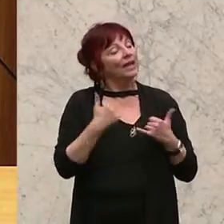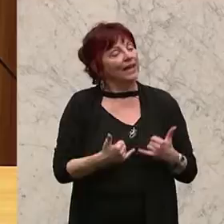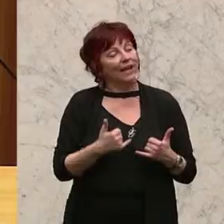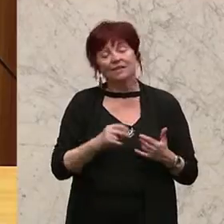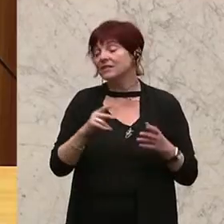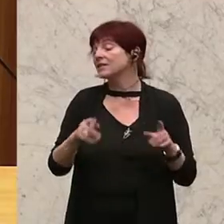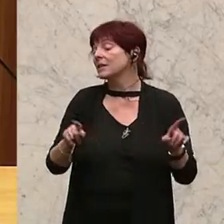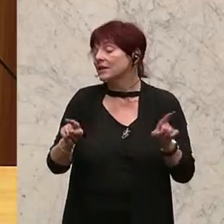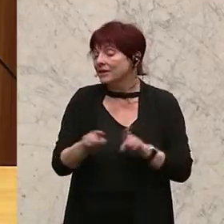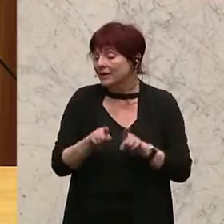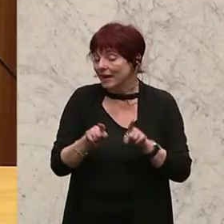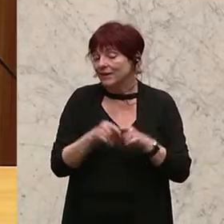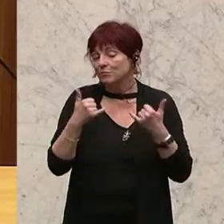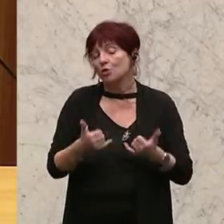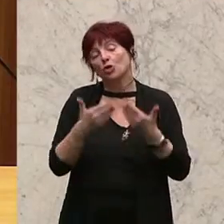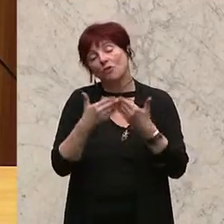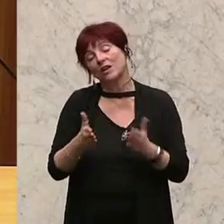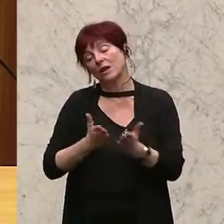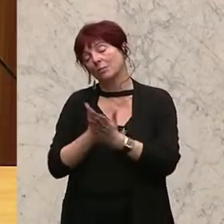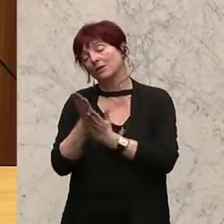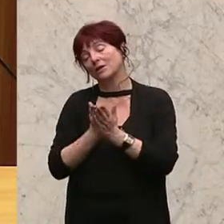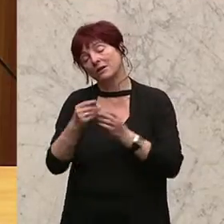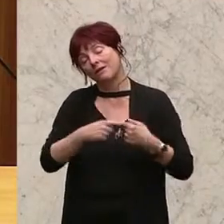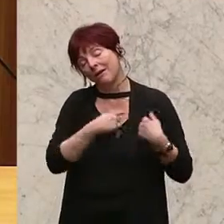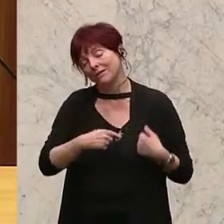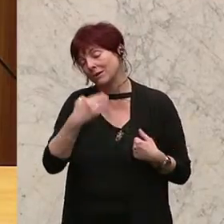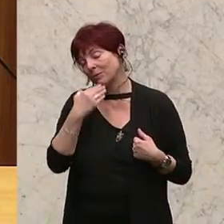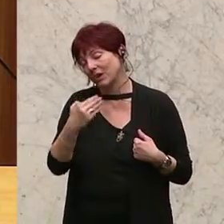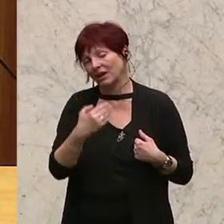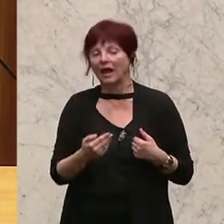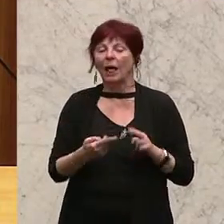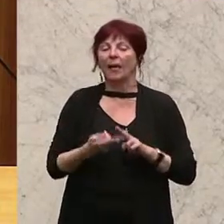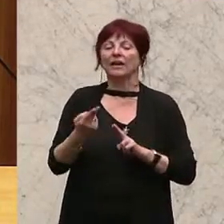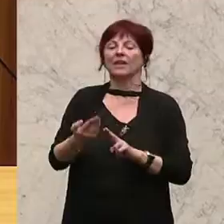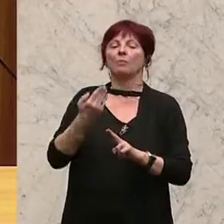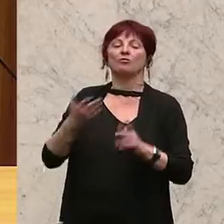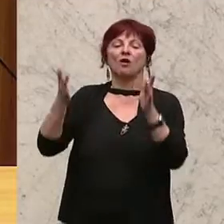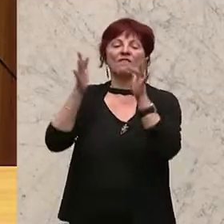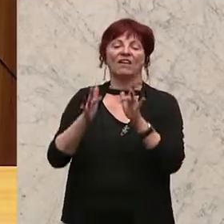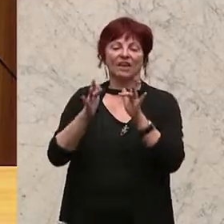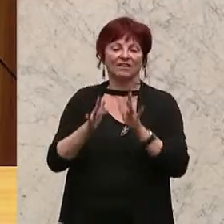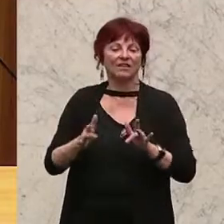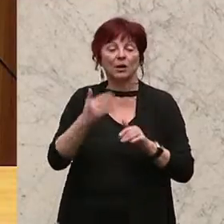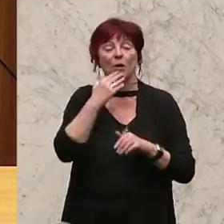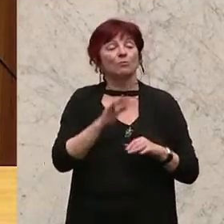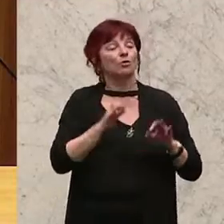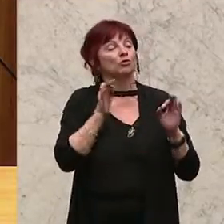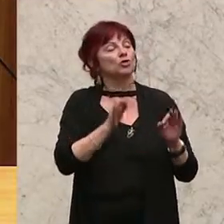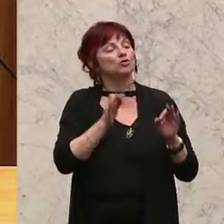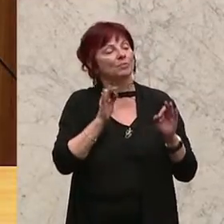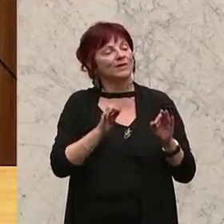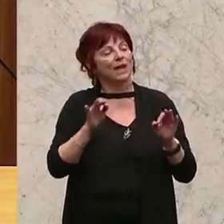öffentlichen Bediensteten generell mich sehr herzlich bedanken, weil wir genug vor Weihnachten natürlich sind. Ganz speziell bei unseren